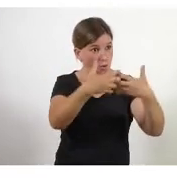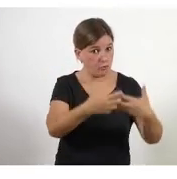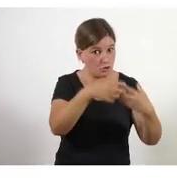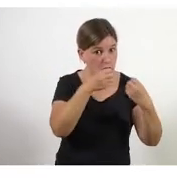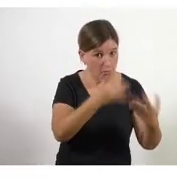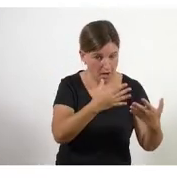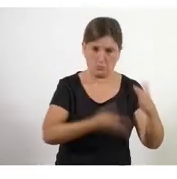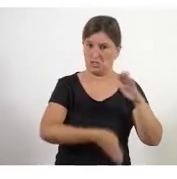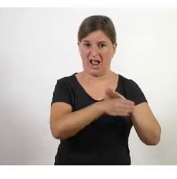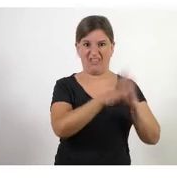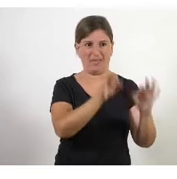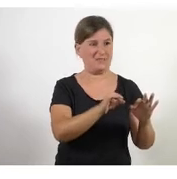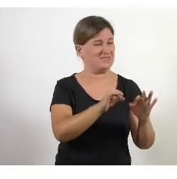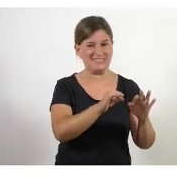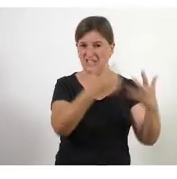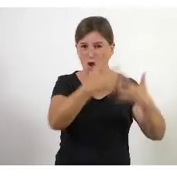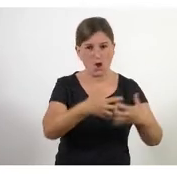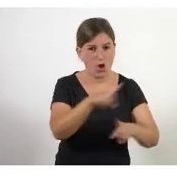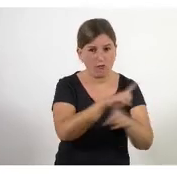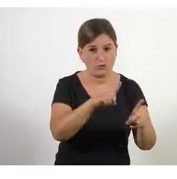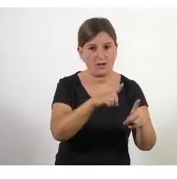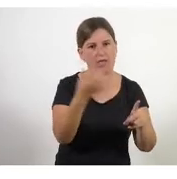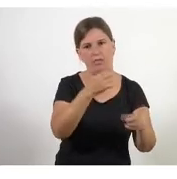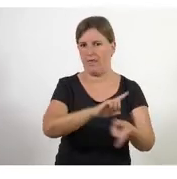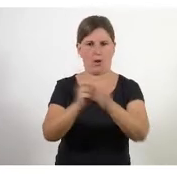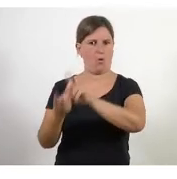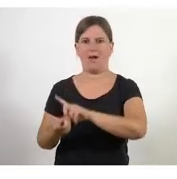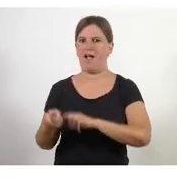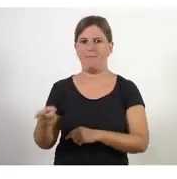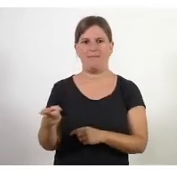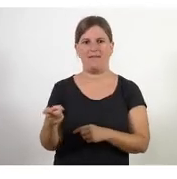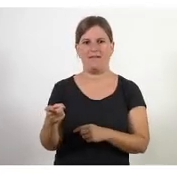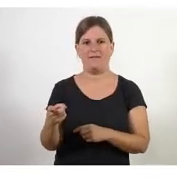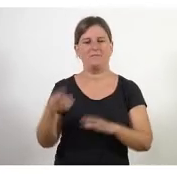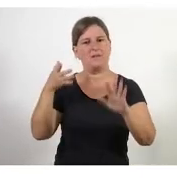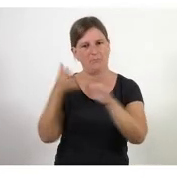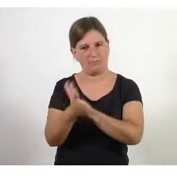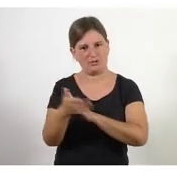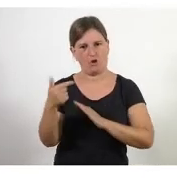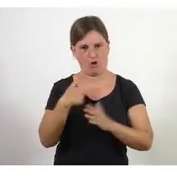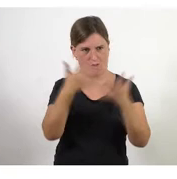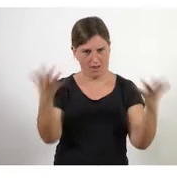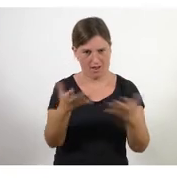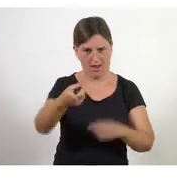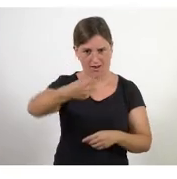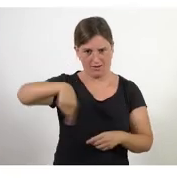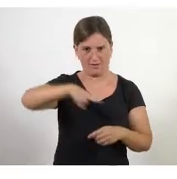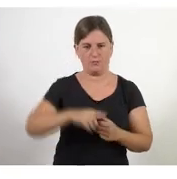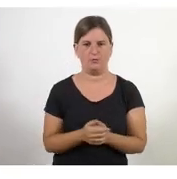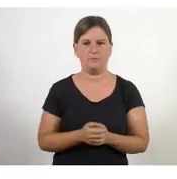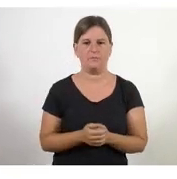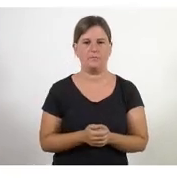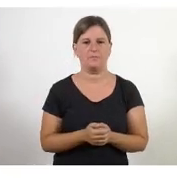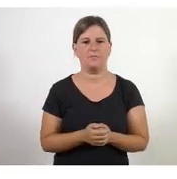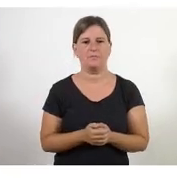no potser has de fer una altra cosa aquesta és la a el que t'estic convidant des d'aquí et